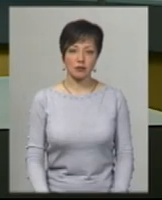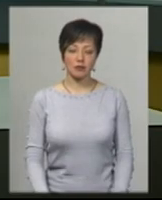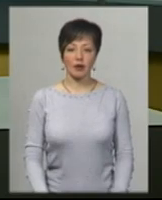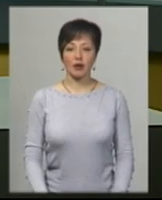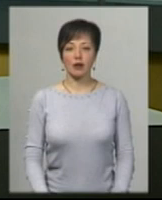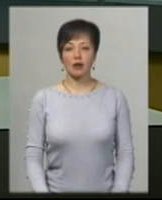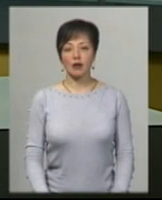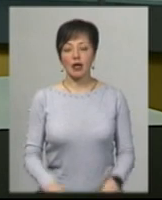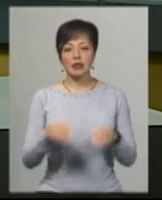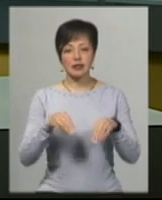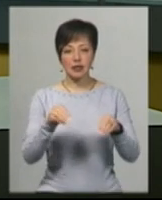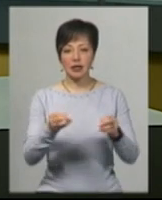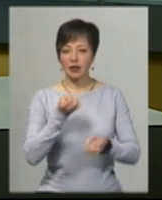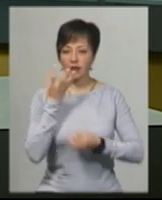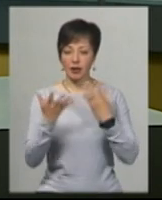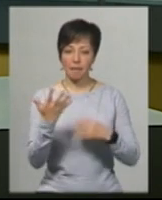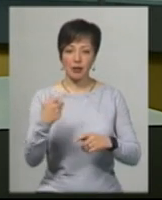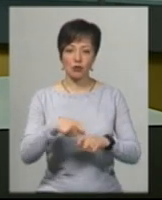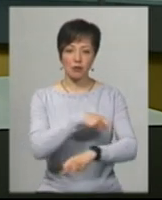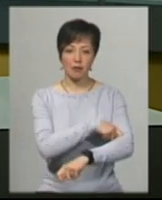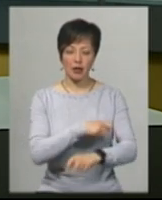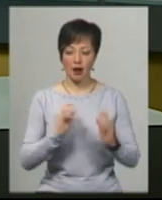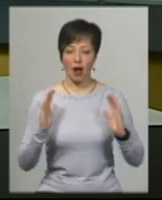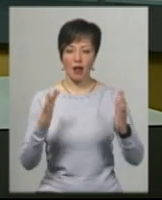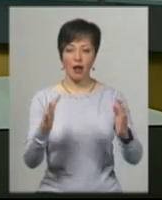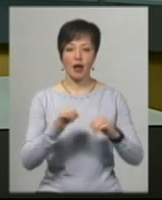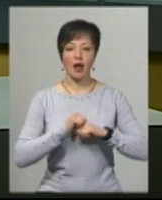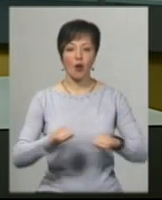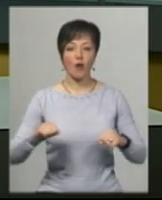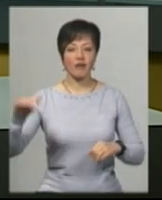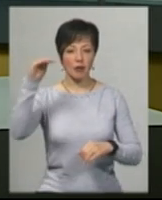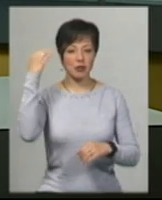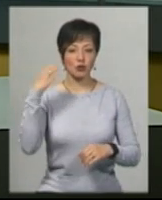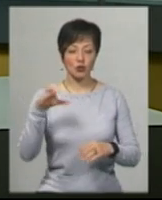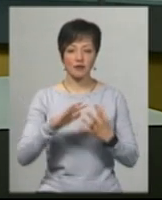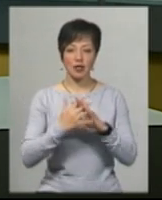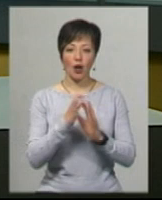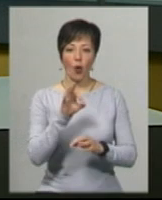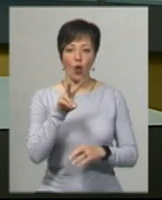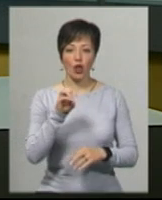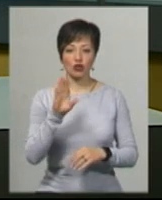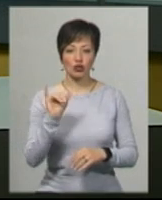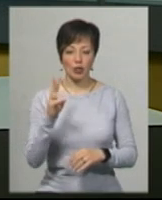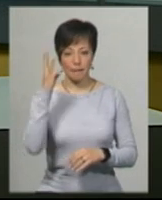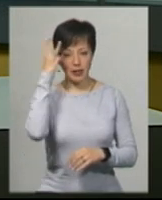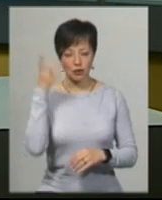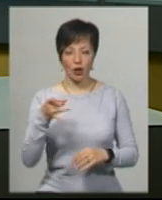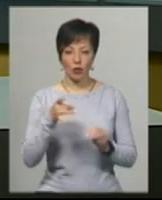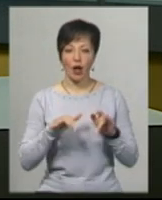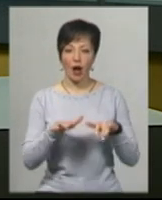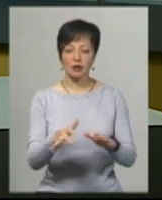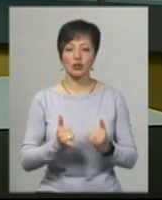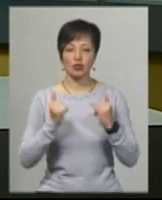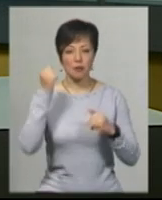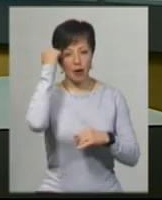Засадили квітами 500 метрів Алеї Героїв Небесної Сотні у селі Олешин Хмельницького району. Акцію на честь пам'яті